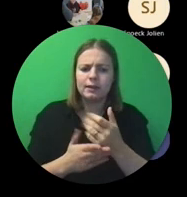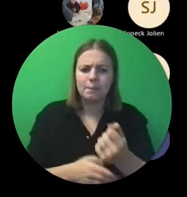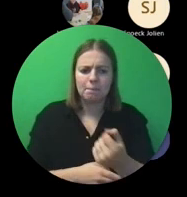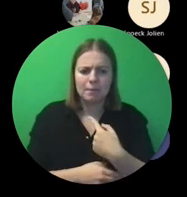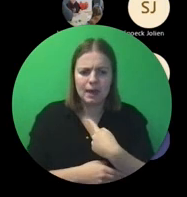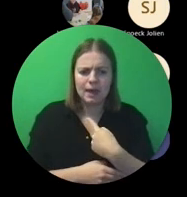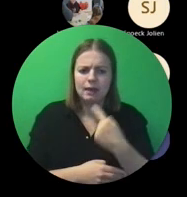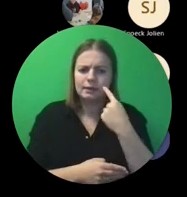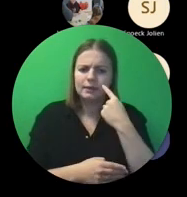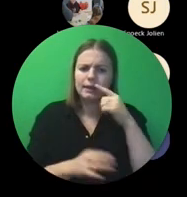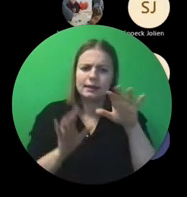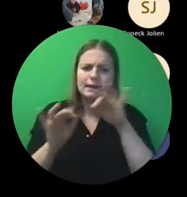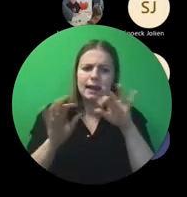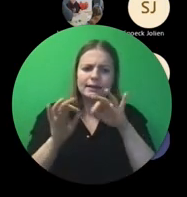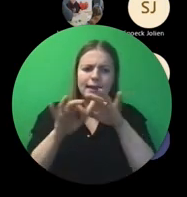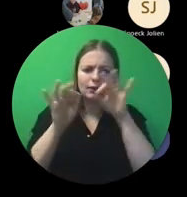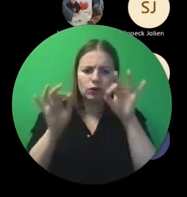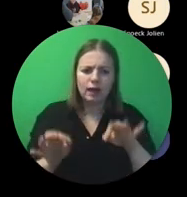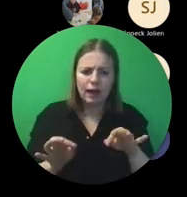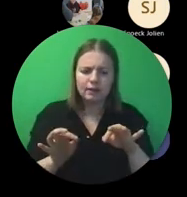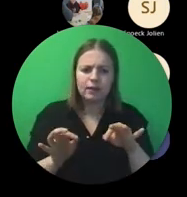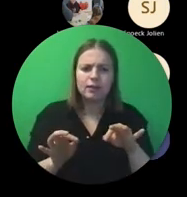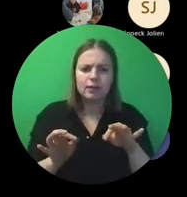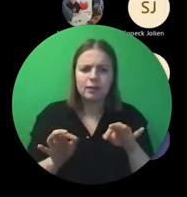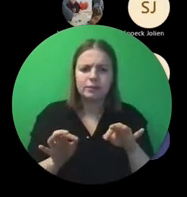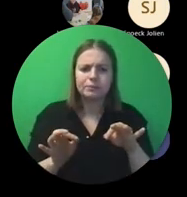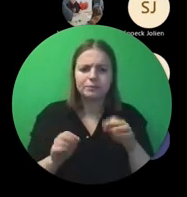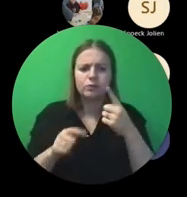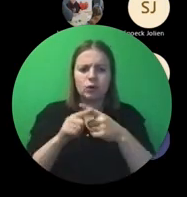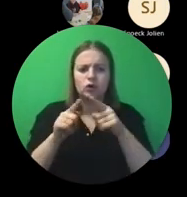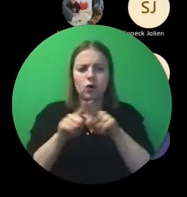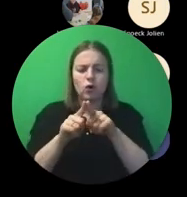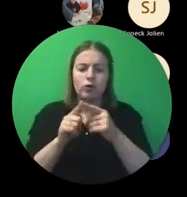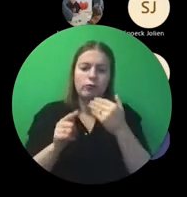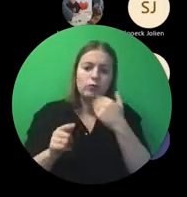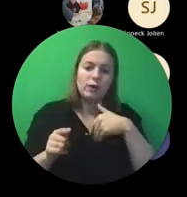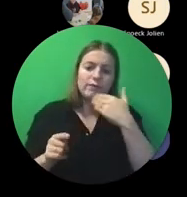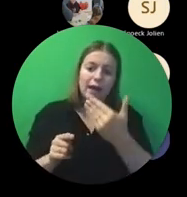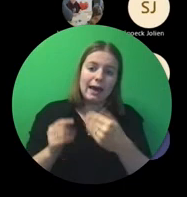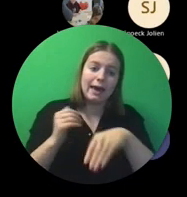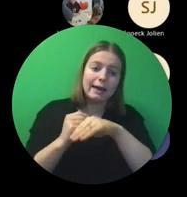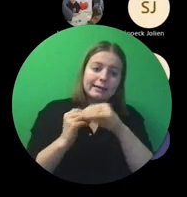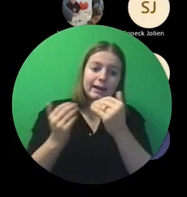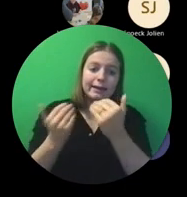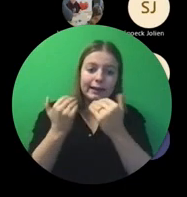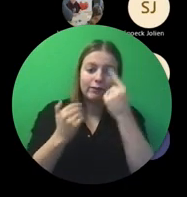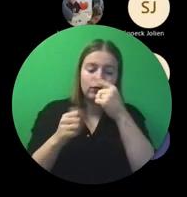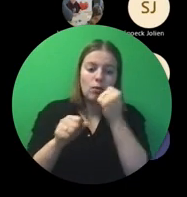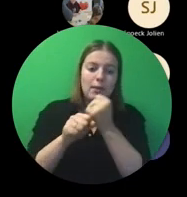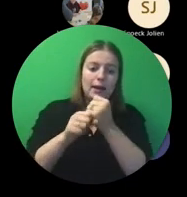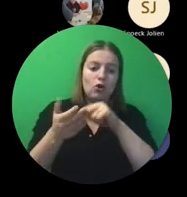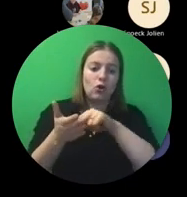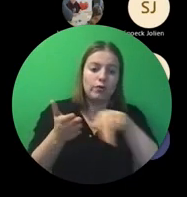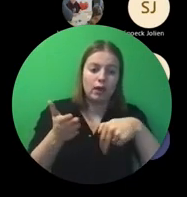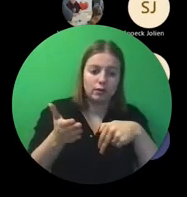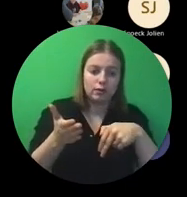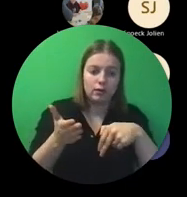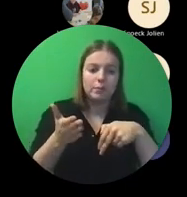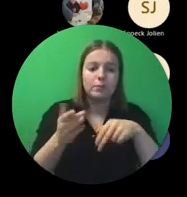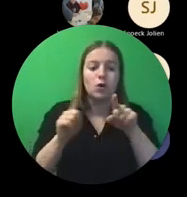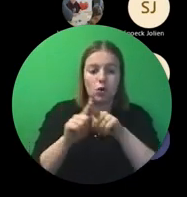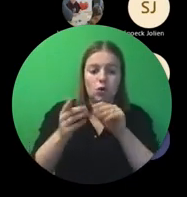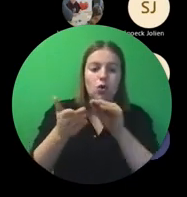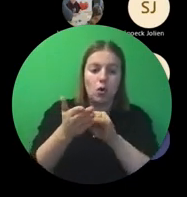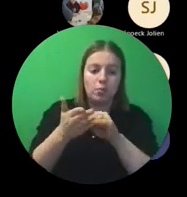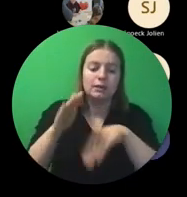de selectieresultaten waarin er ook naar extra gegevens worden gevraagd om het contract op te maken. Daarin staat ook jullie